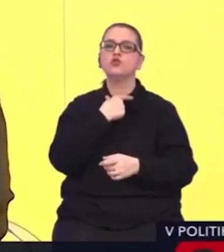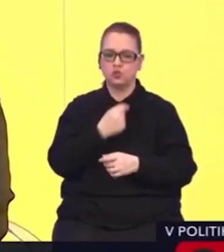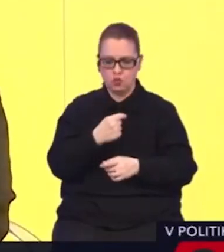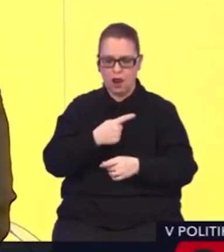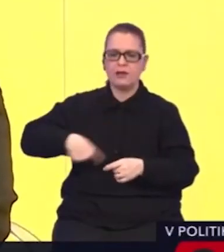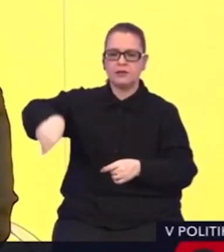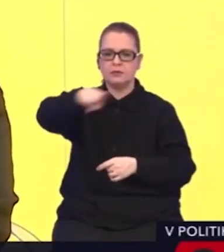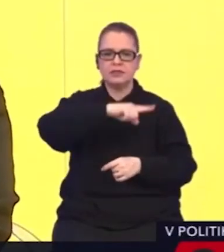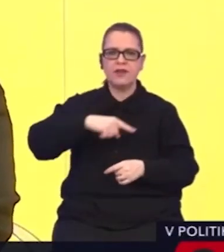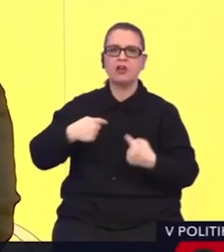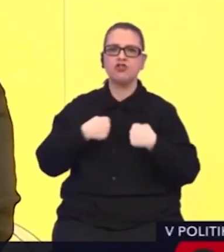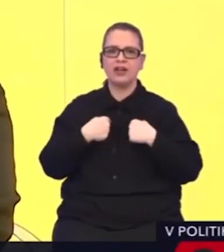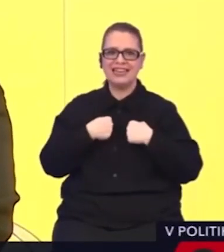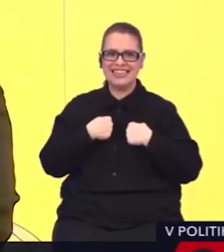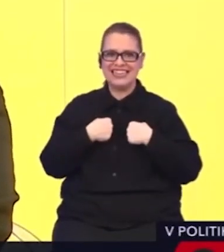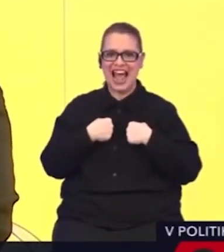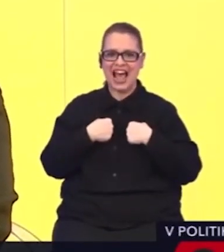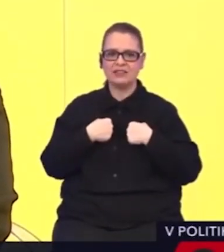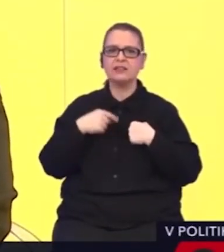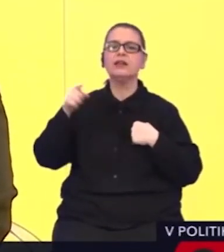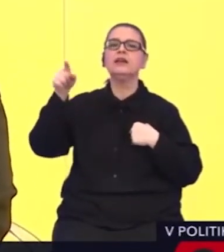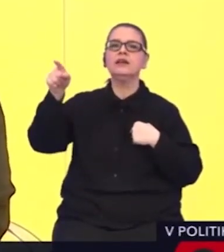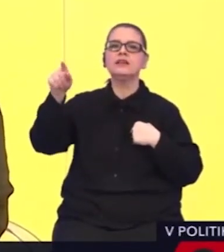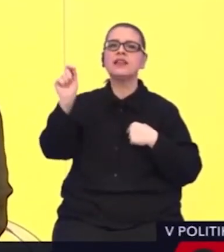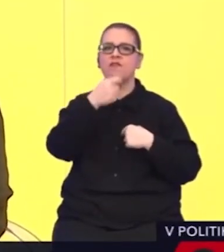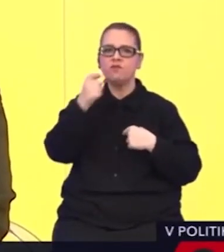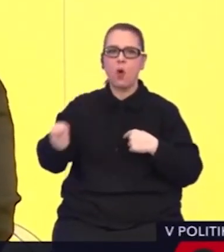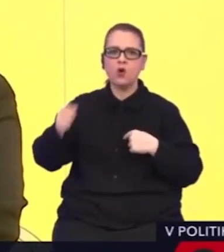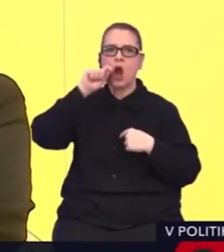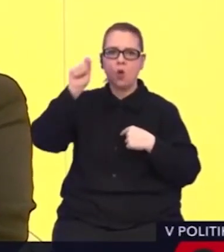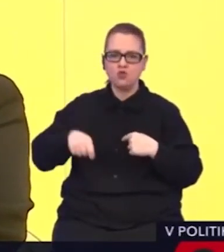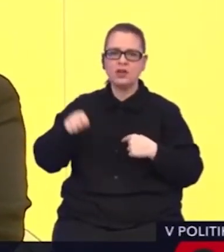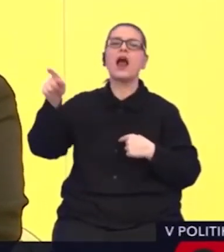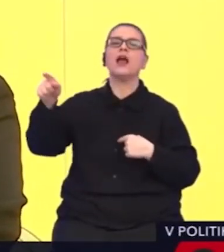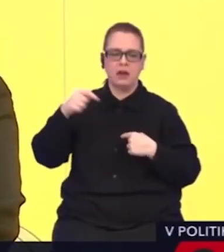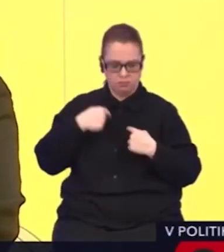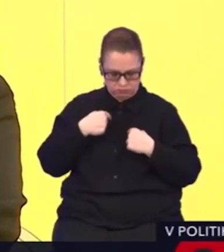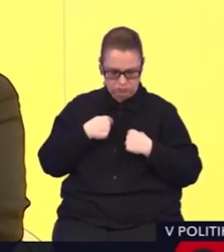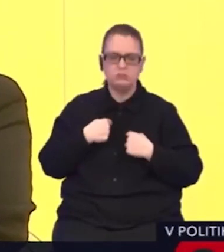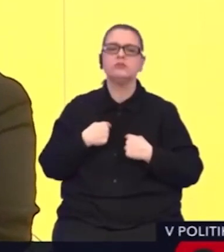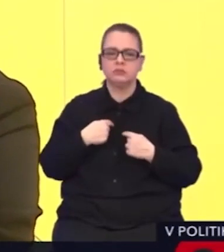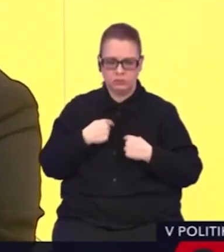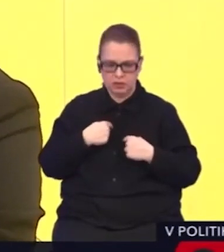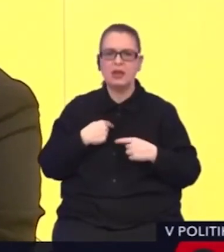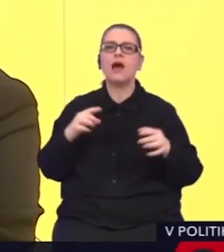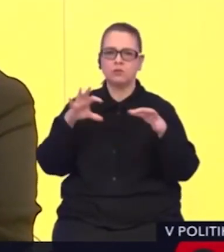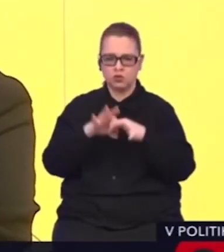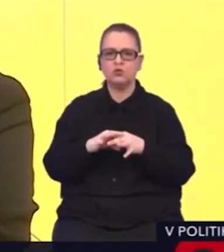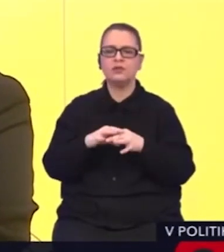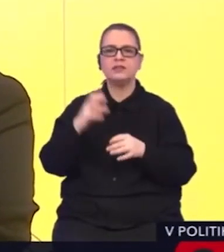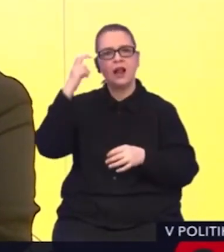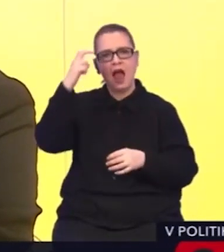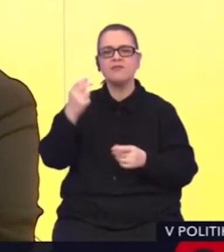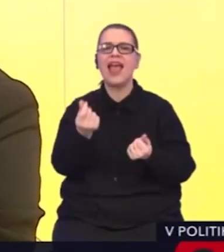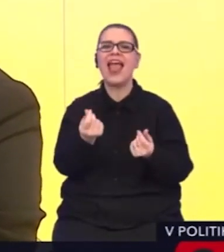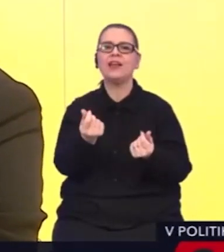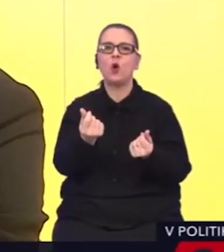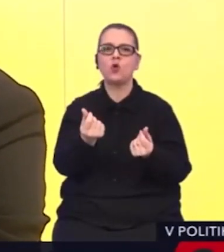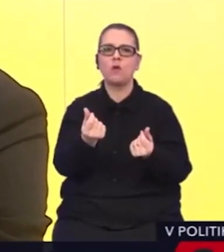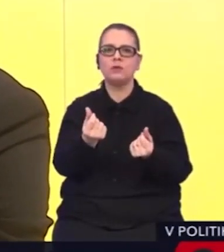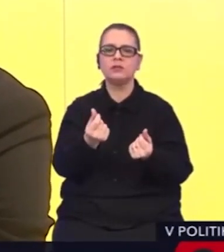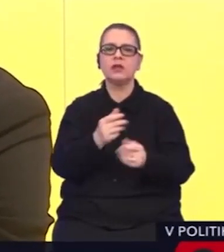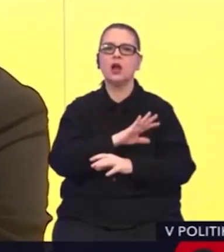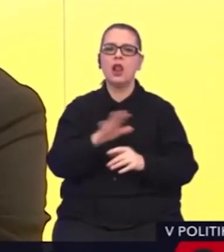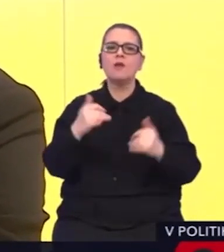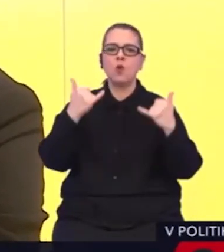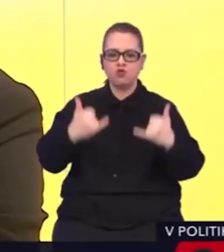Nás sa ten konflikt na Ukrajine bezprostredne dotkne. Bezprostredne sa nás dotkne, ale najmä ekonomicky. Pretože už najmä